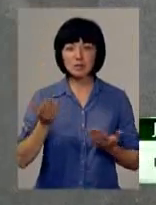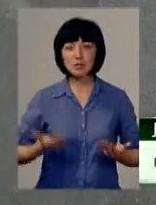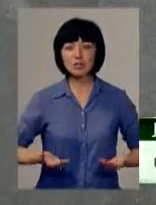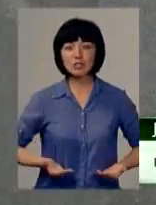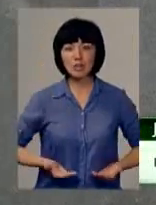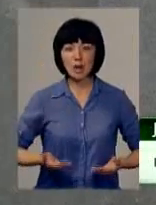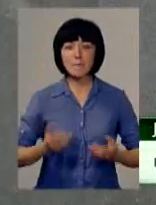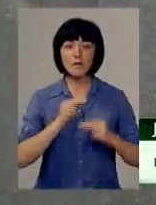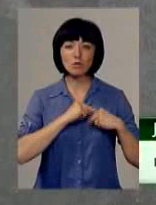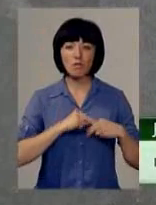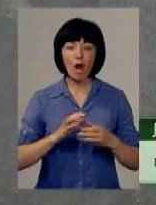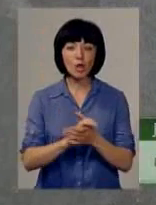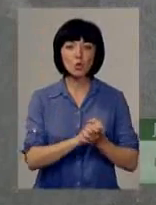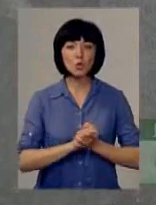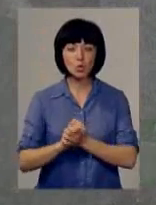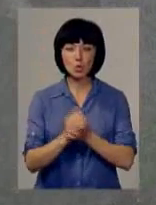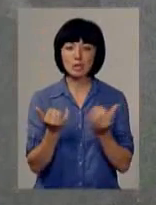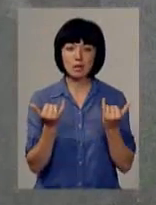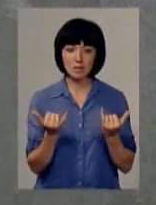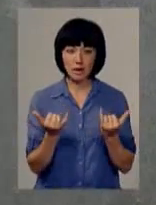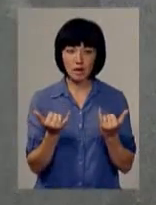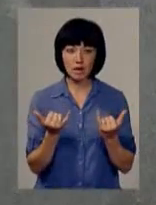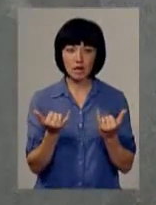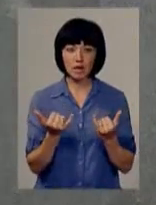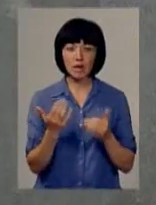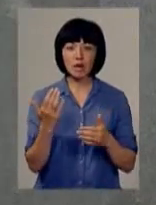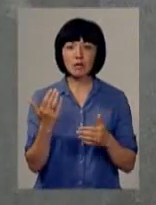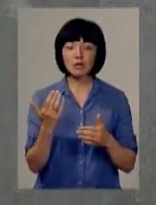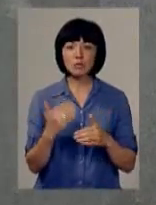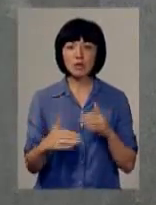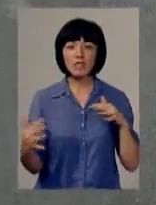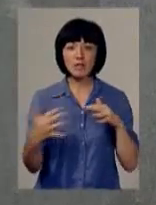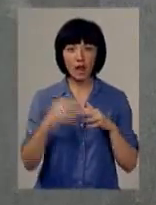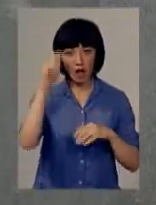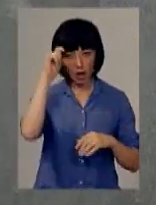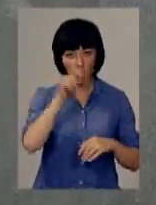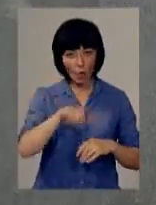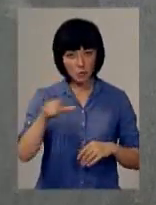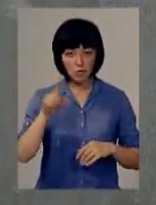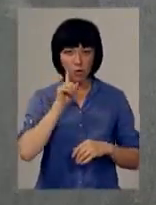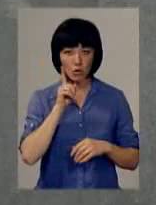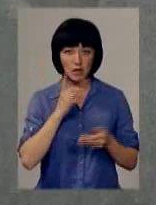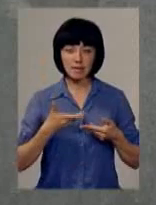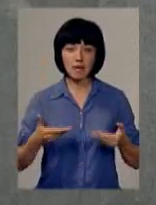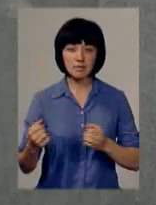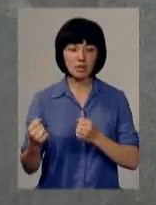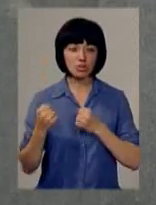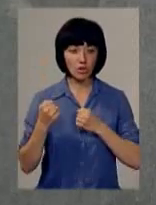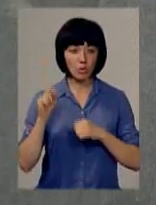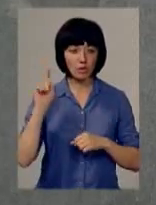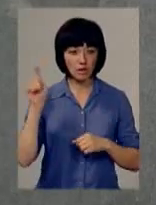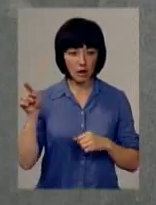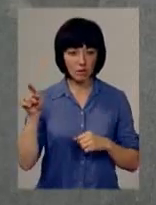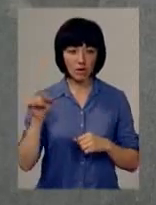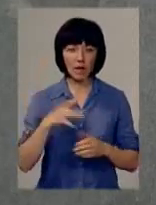працювали дружно. Тепер йде війна. І хлопці молоді нас захищають там